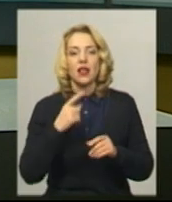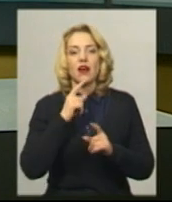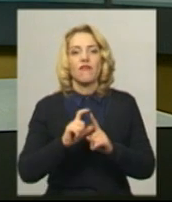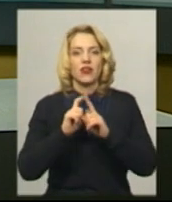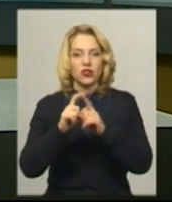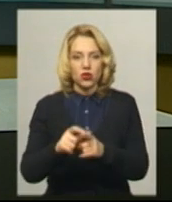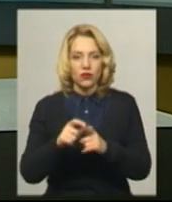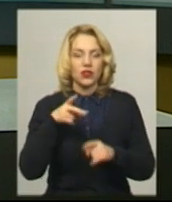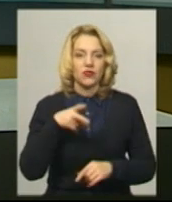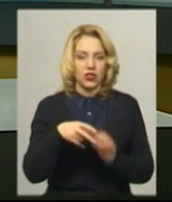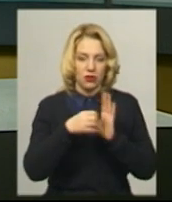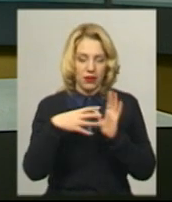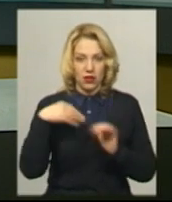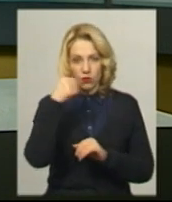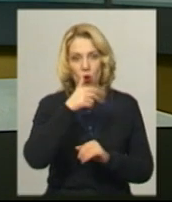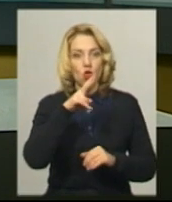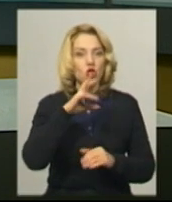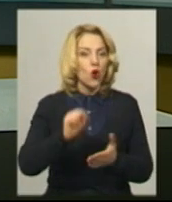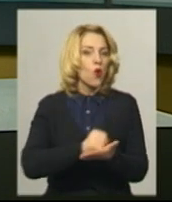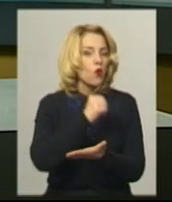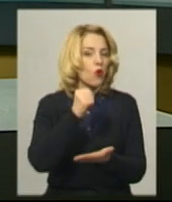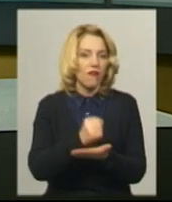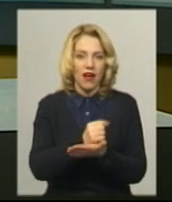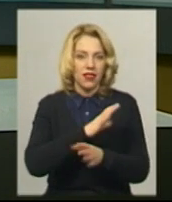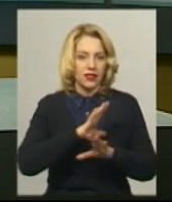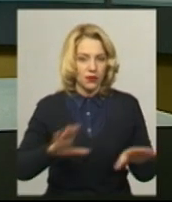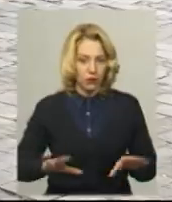2015 році, та ухвали тоді не дочекалися